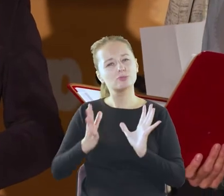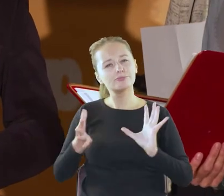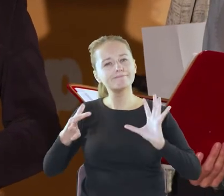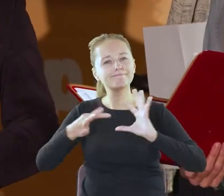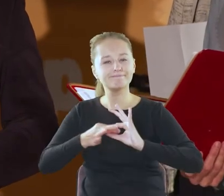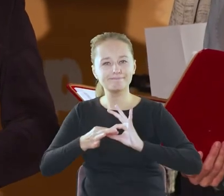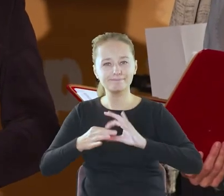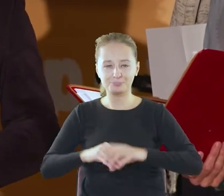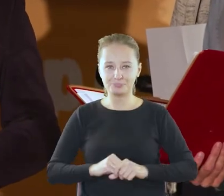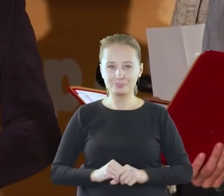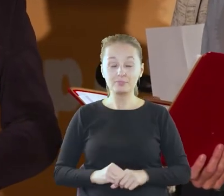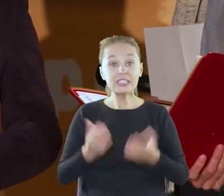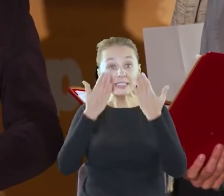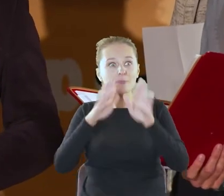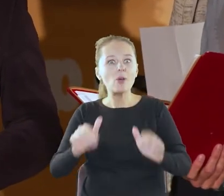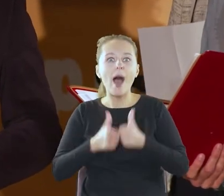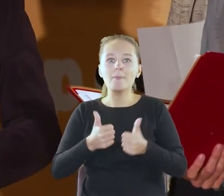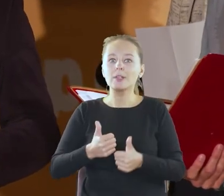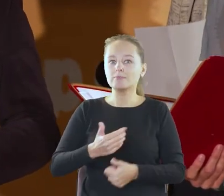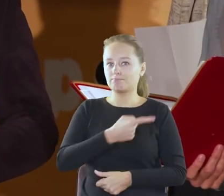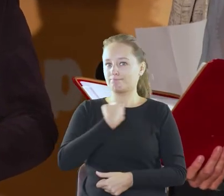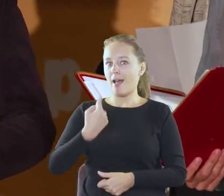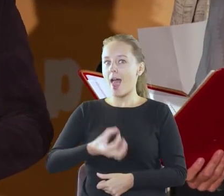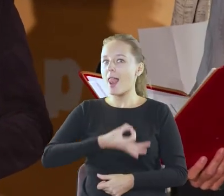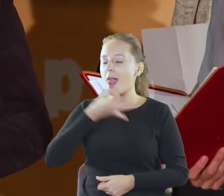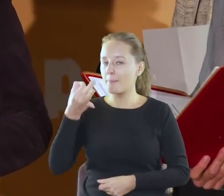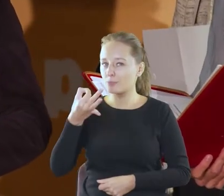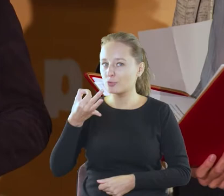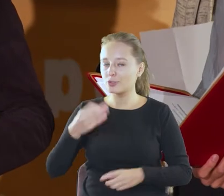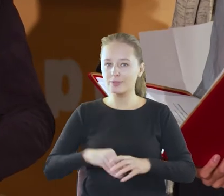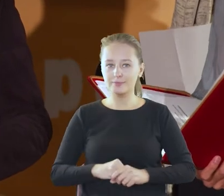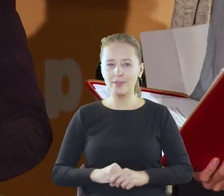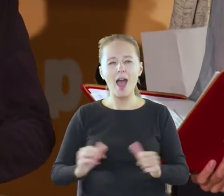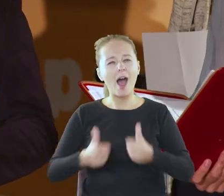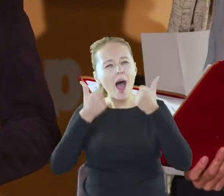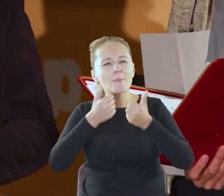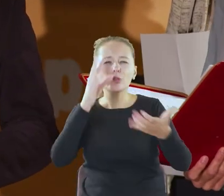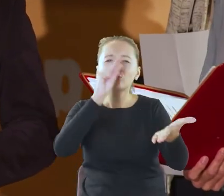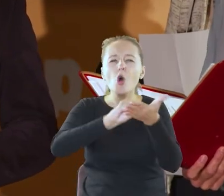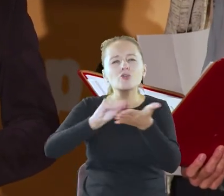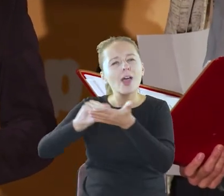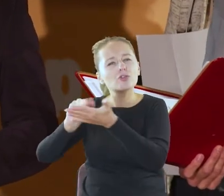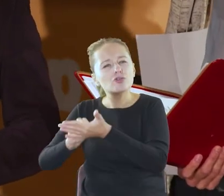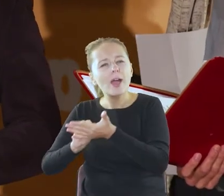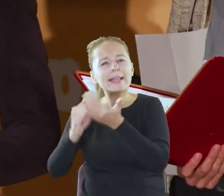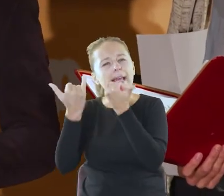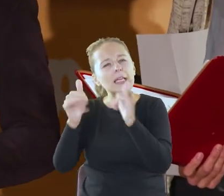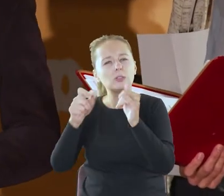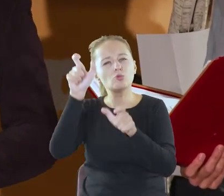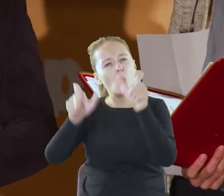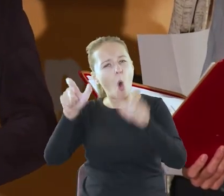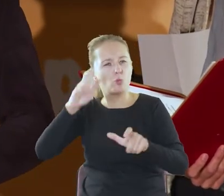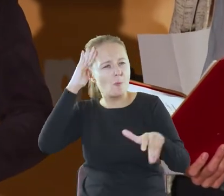Uzuchwalają nas do tego, żeby być lepszymi, żeby poznać doświadczenia osób, które przeżyły